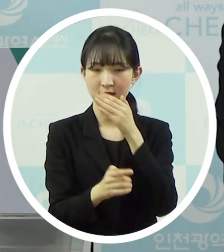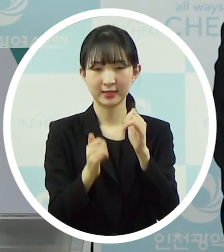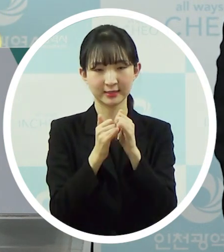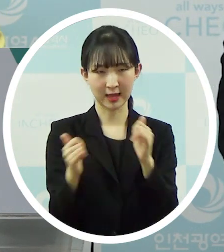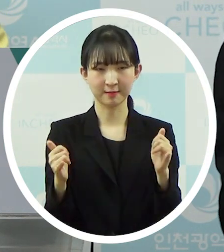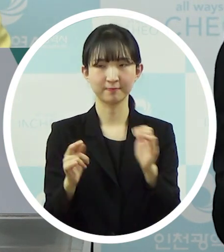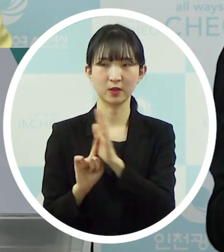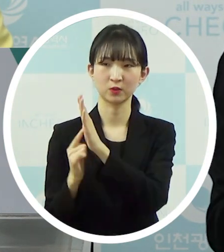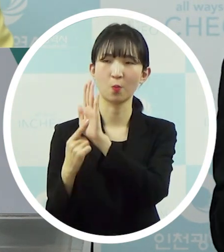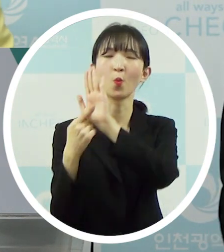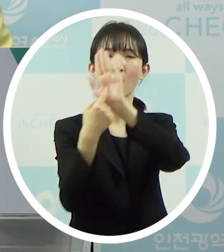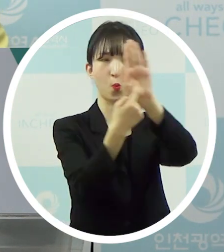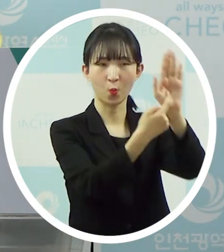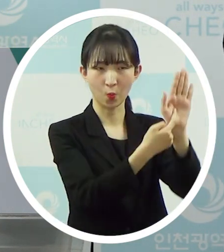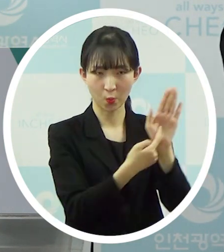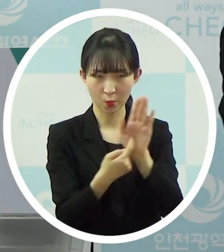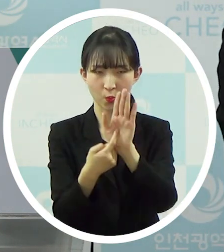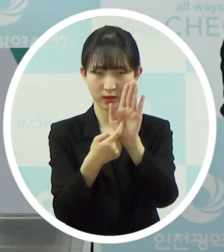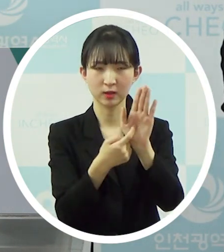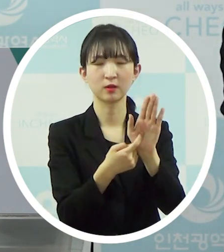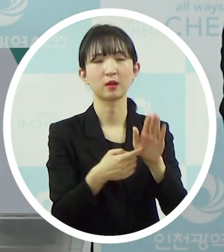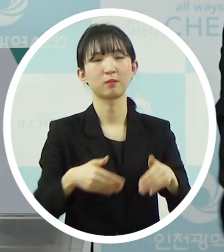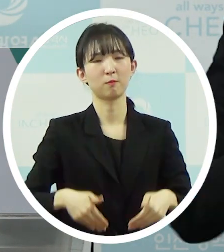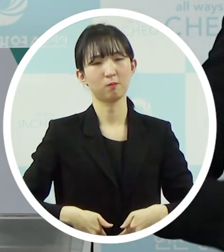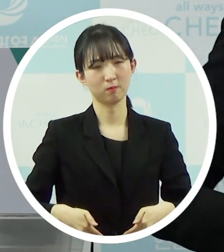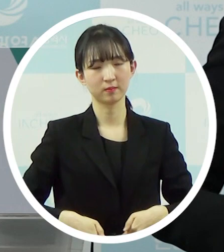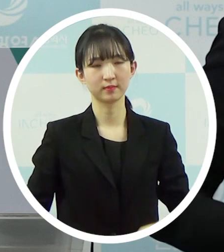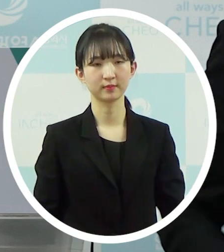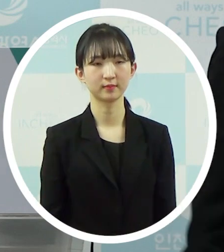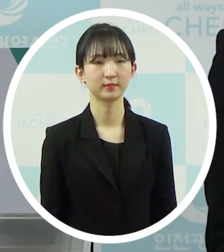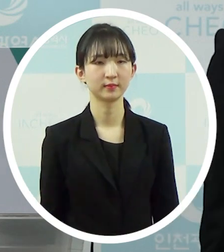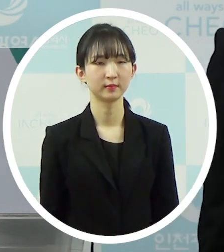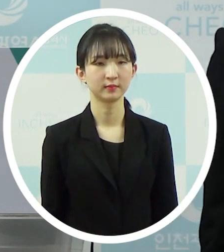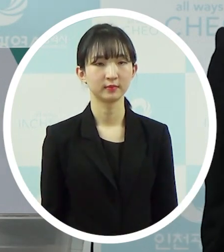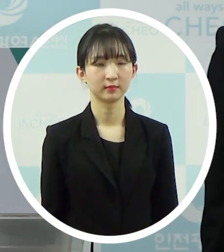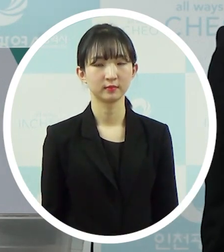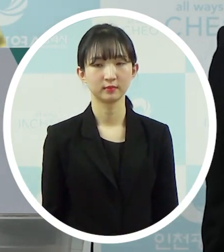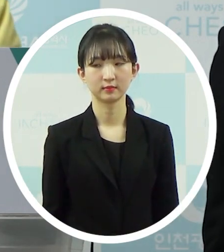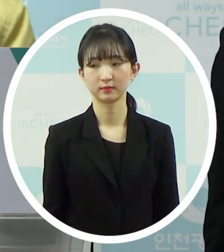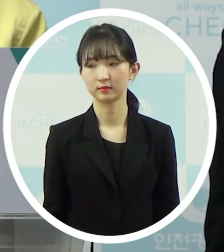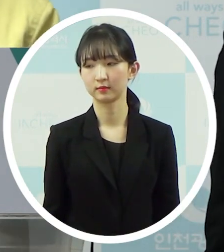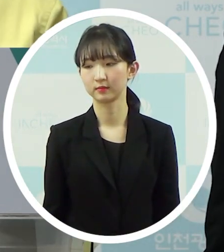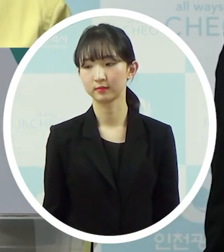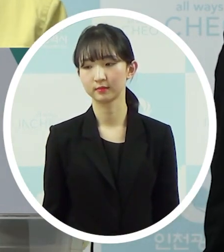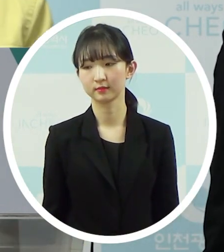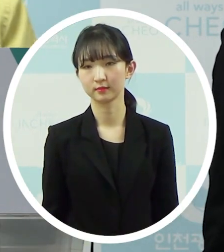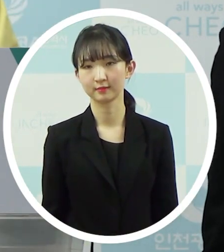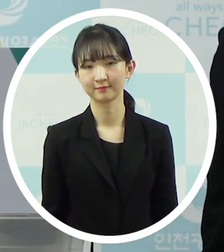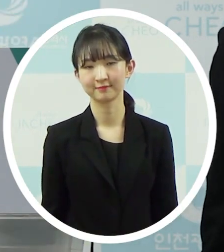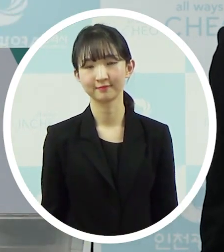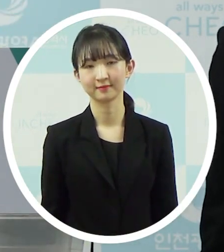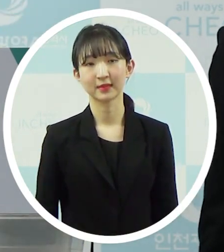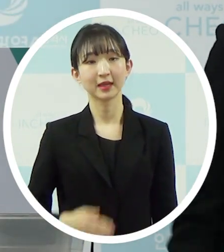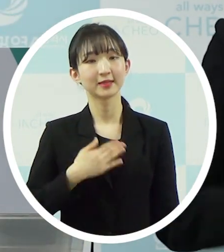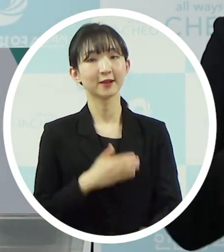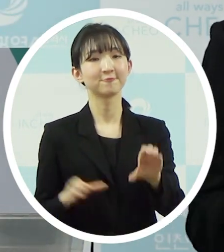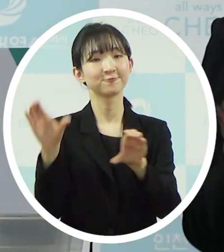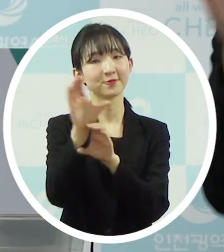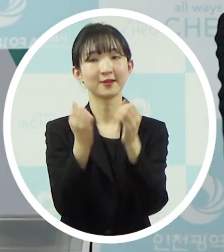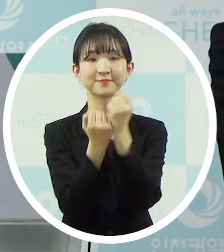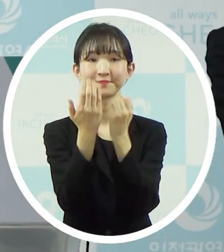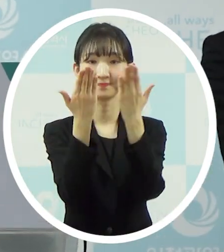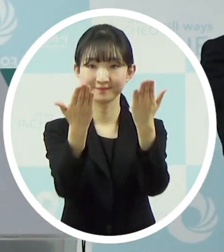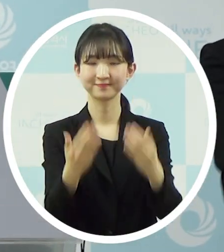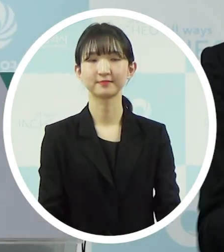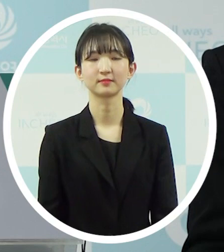장소는 감염될 수 있기 때문에 예방적 조치를 해야만 하는 게 맞습니다. 이 얘기에 제가 부가적 설명을